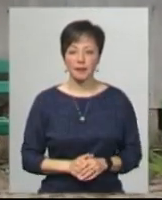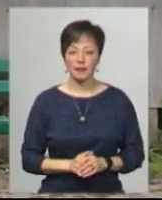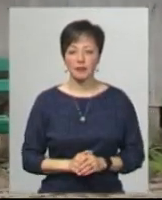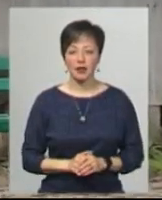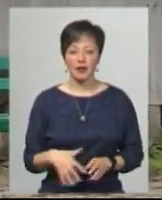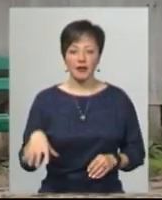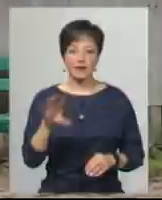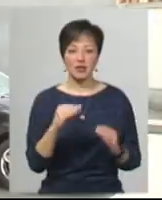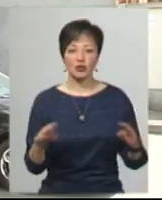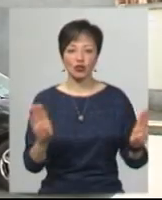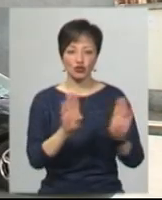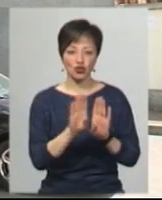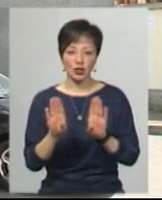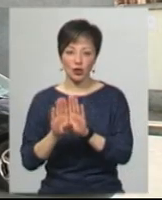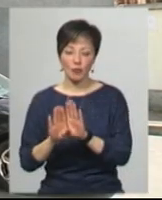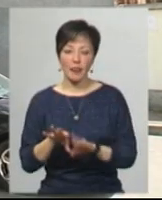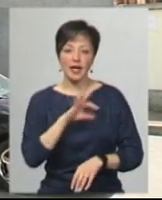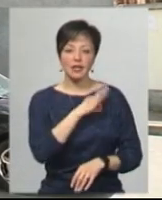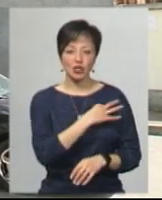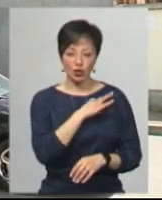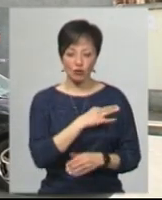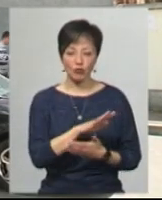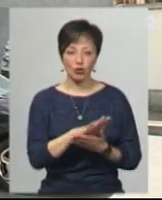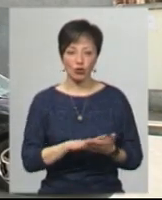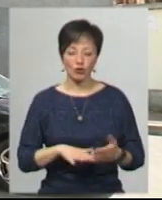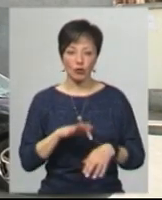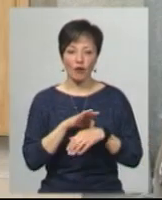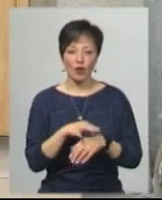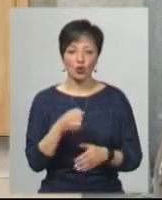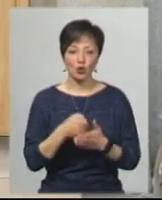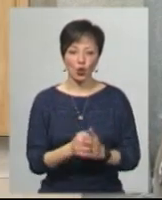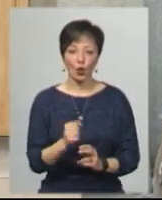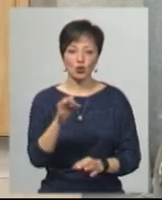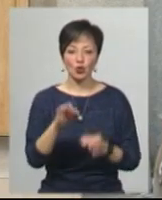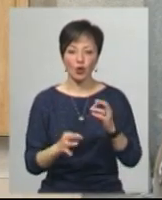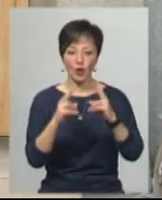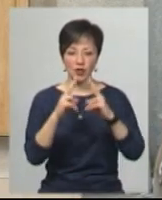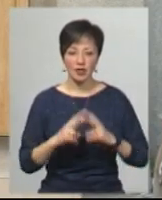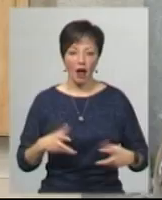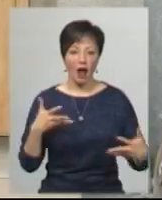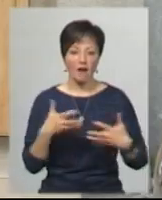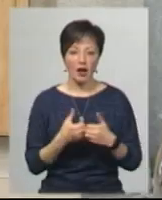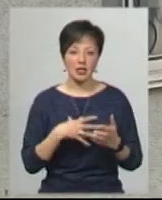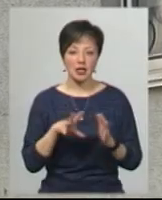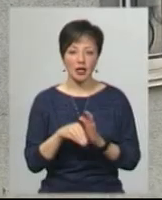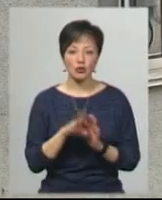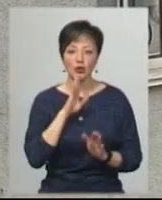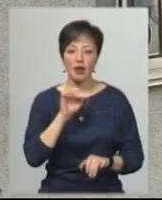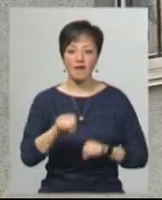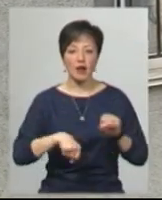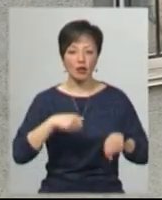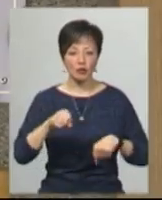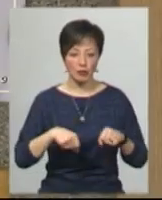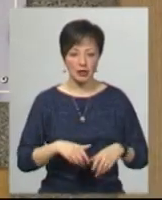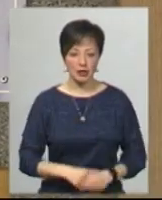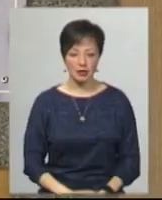Все зачинено. Слідчі ДБР продовжують проводити досудове розслідування щодо аварії, в якій загинула велосипедистка, каже